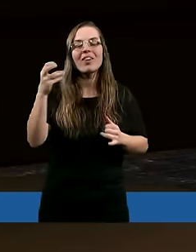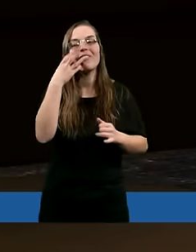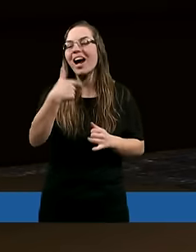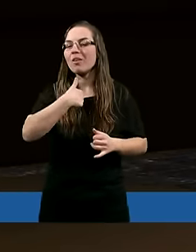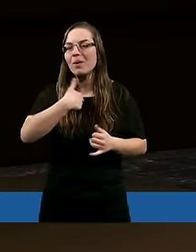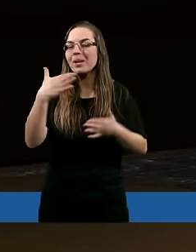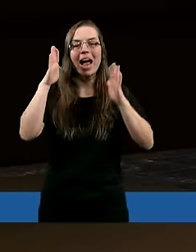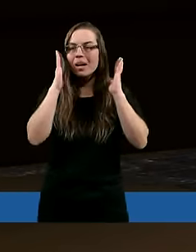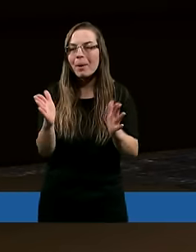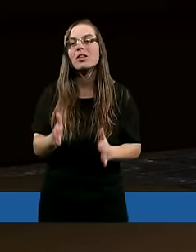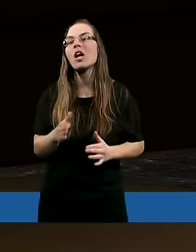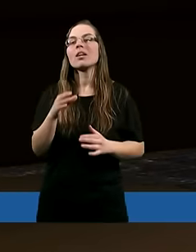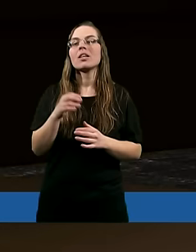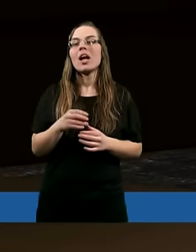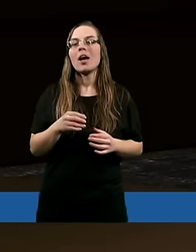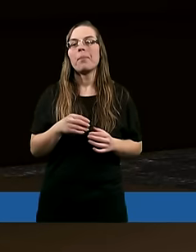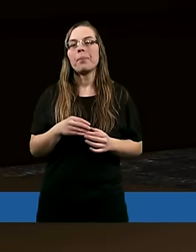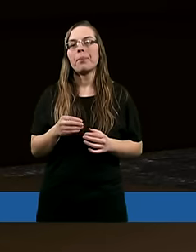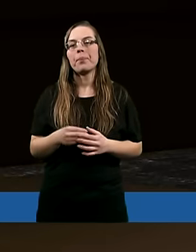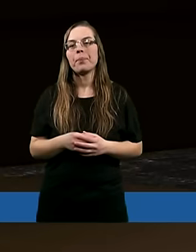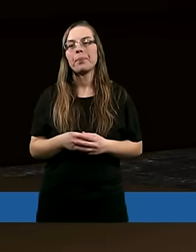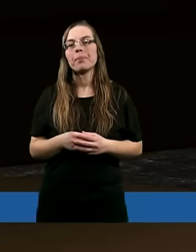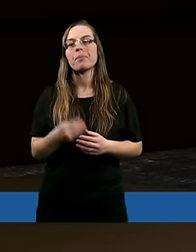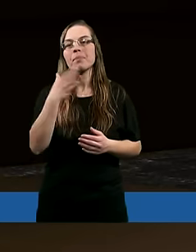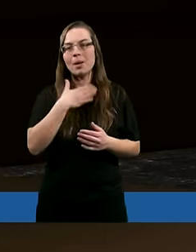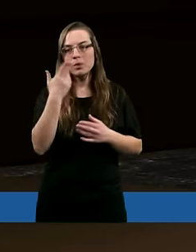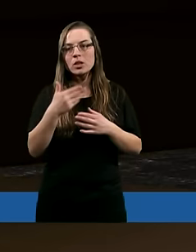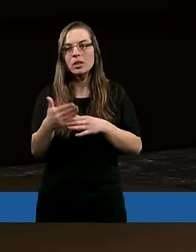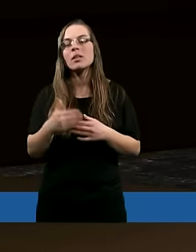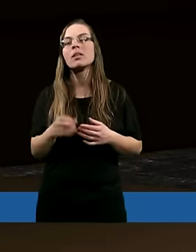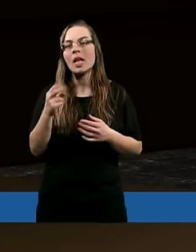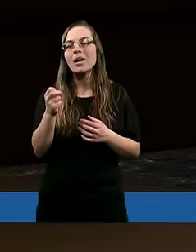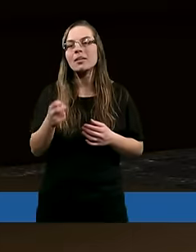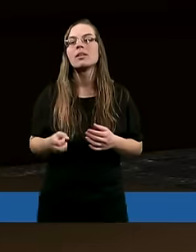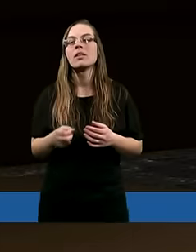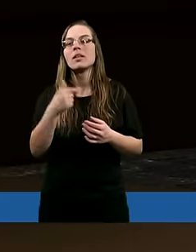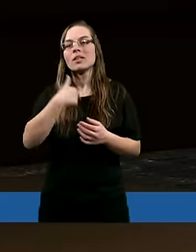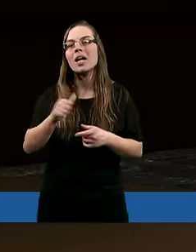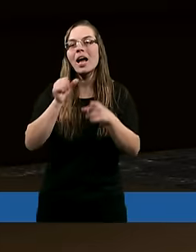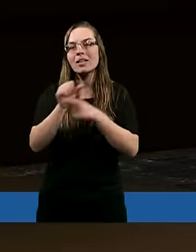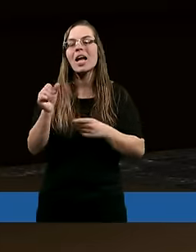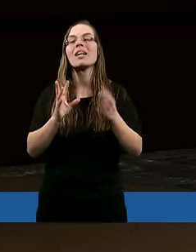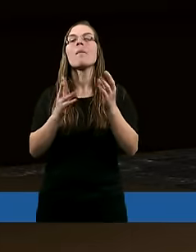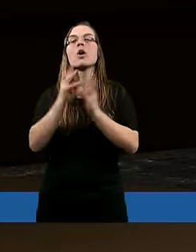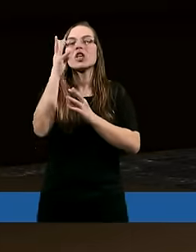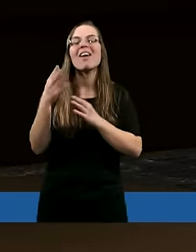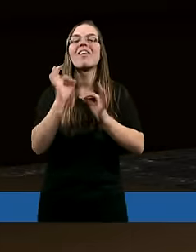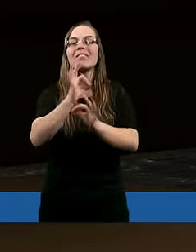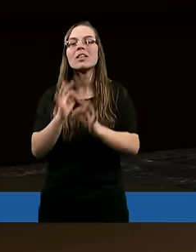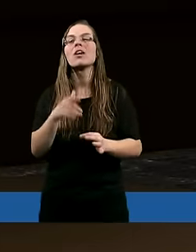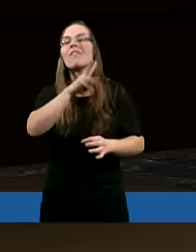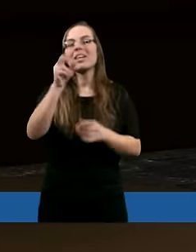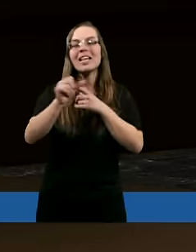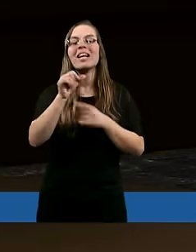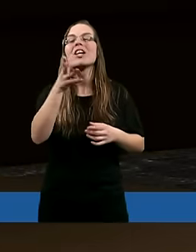mnie trwać nie będziecie. Piąty też? Tak, poproszę. Ja jestem krzewem winnym. Wy